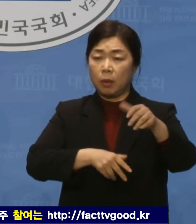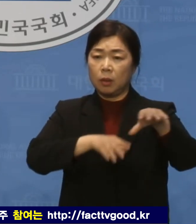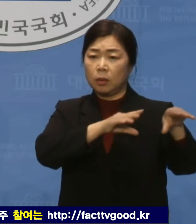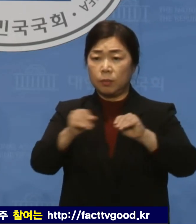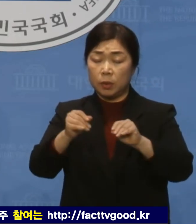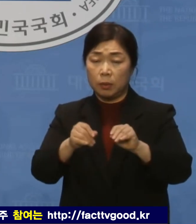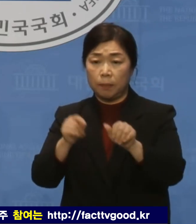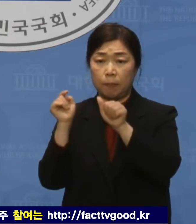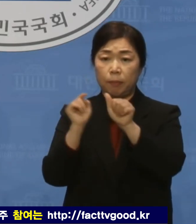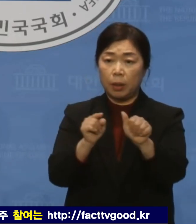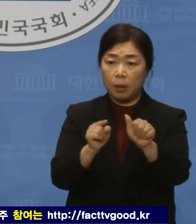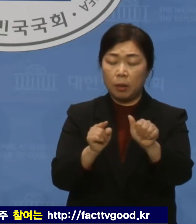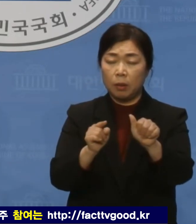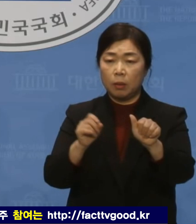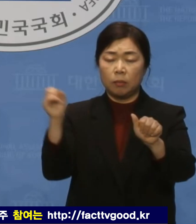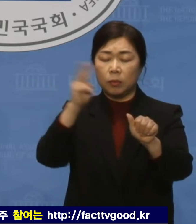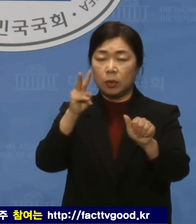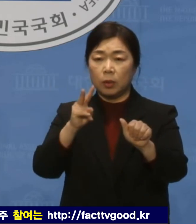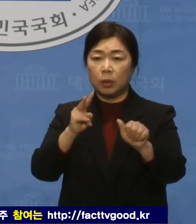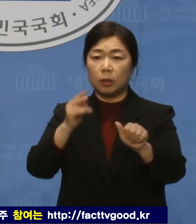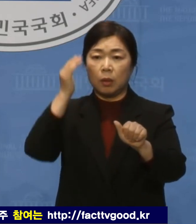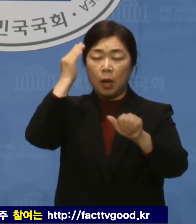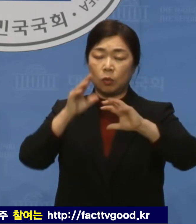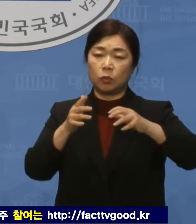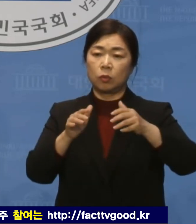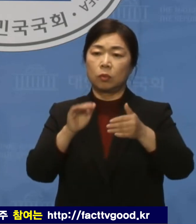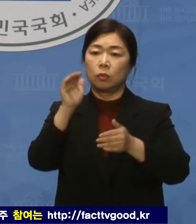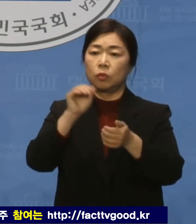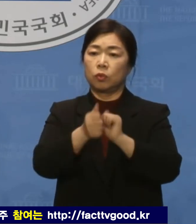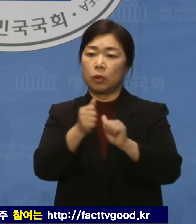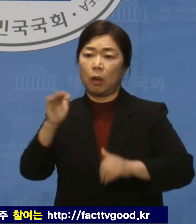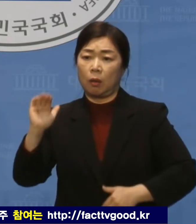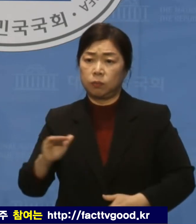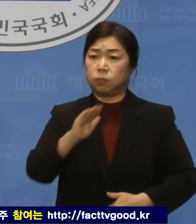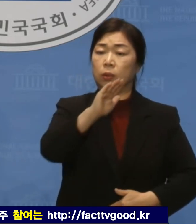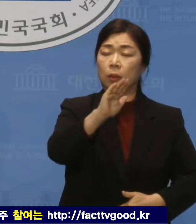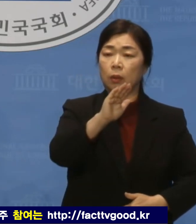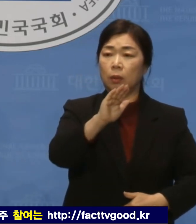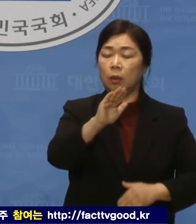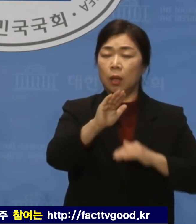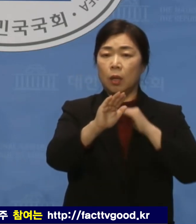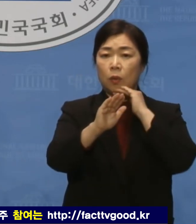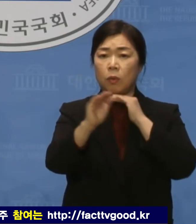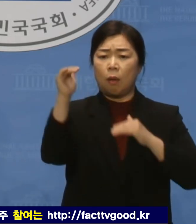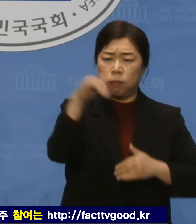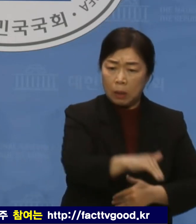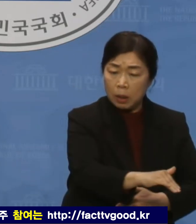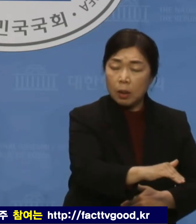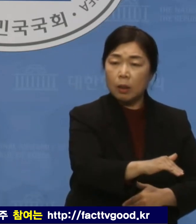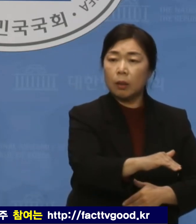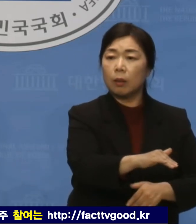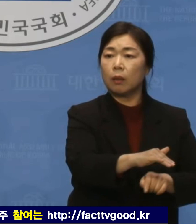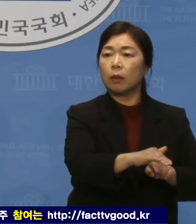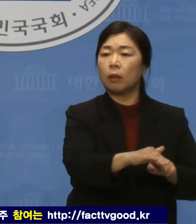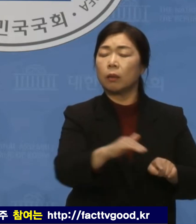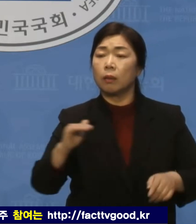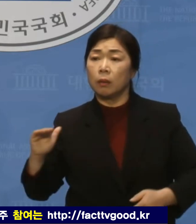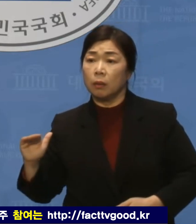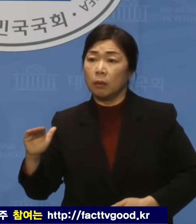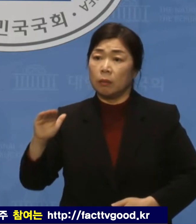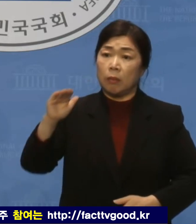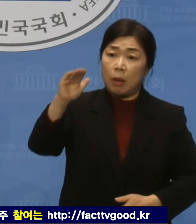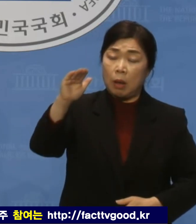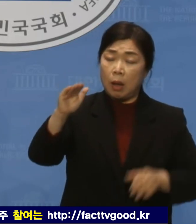사이드카가 발동됐습니다. 연 이틀 천당에서 지옥으로 오간 개미 투자자들은